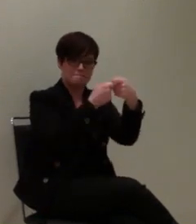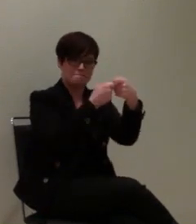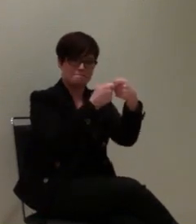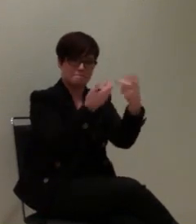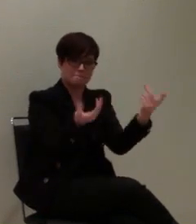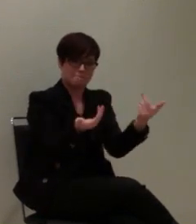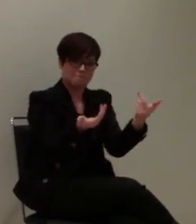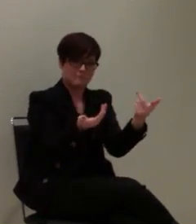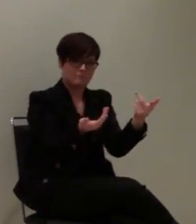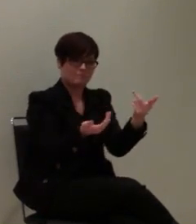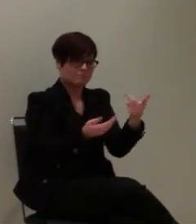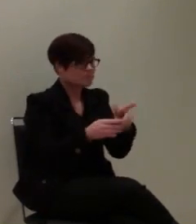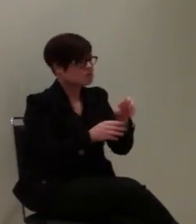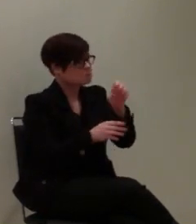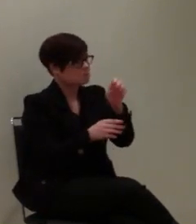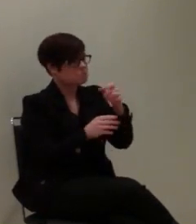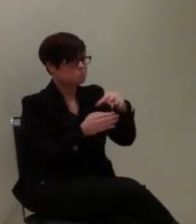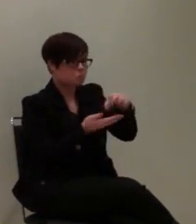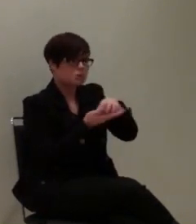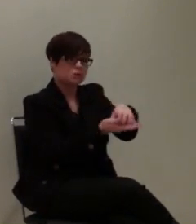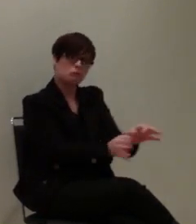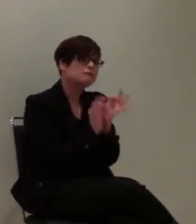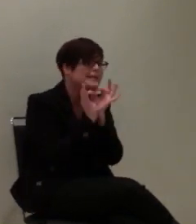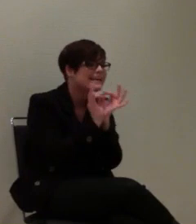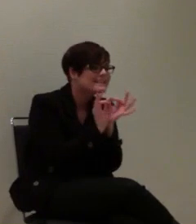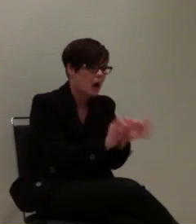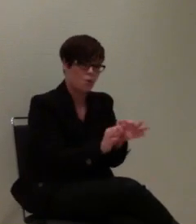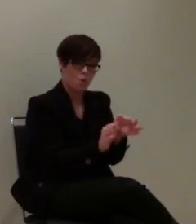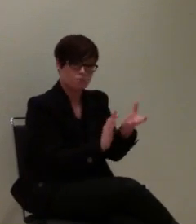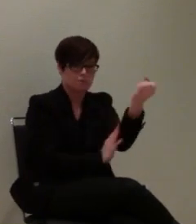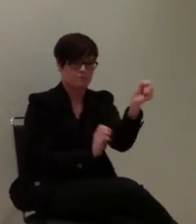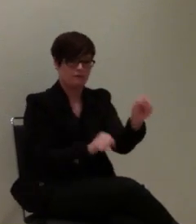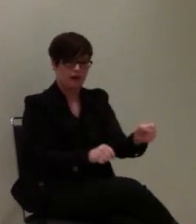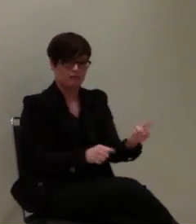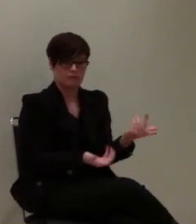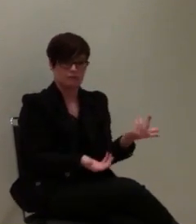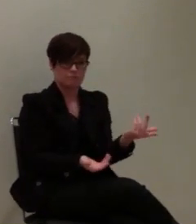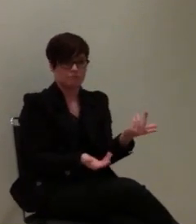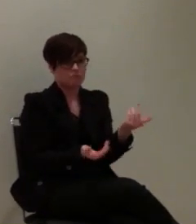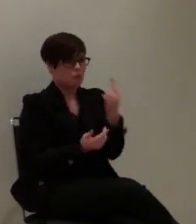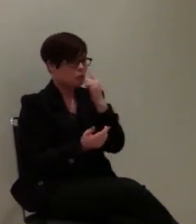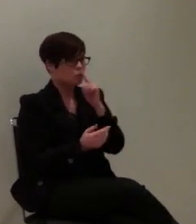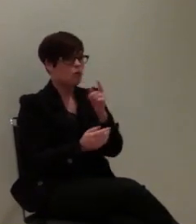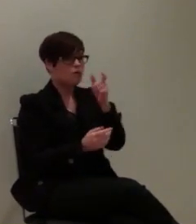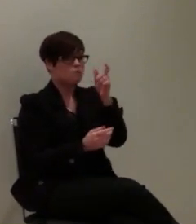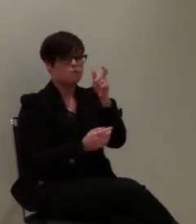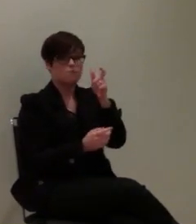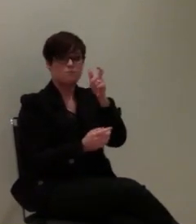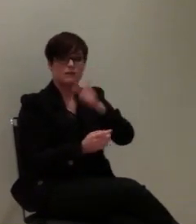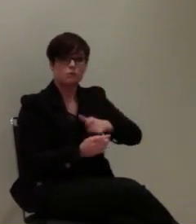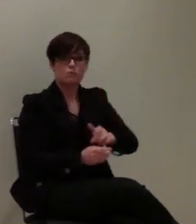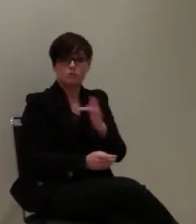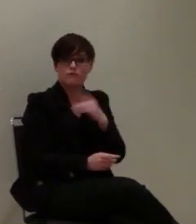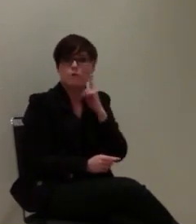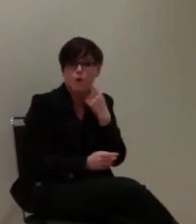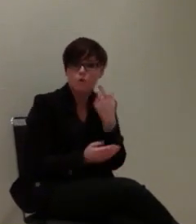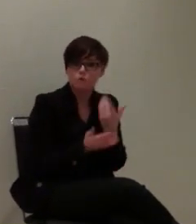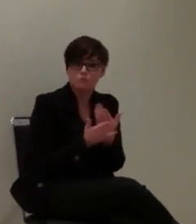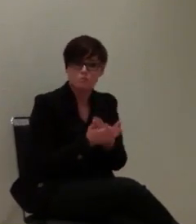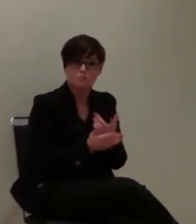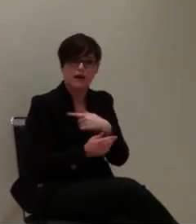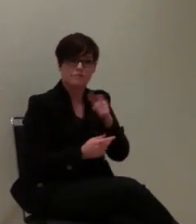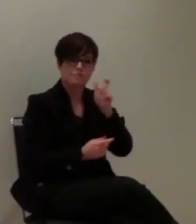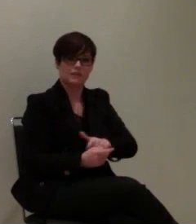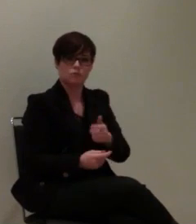weil man dann eben die Position genau hat. Und es betrifft ja nicht nur Menschen, die gehörlos sind, sondern wenn jemand eine